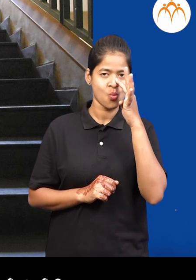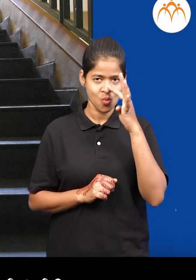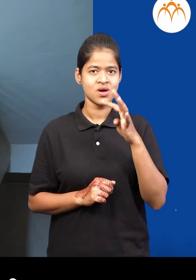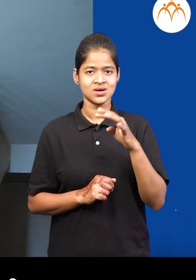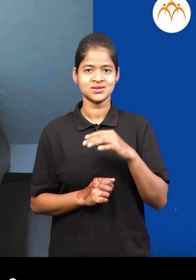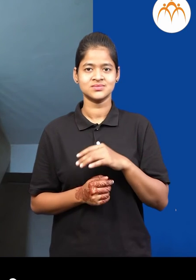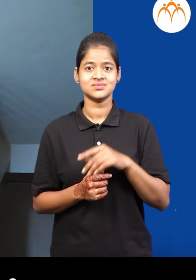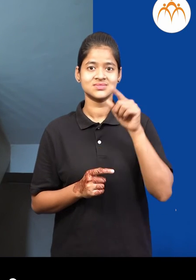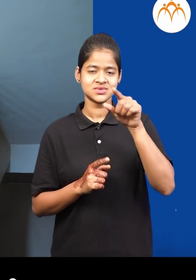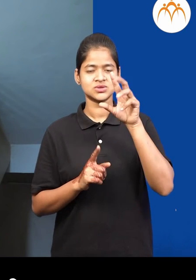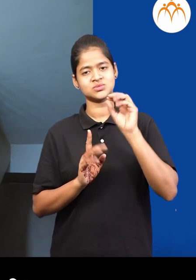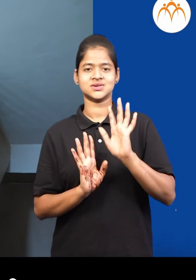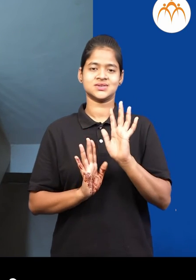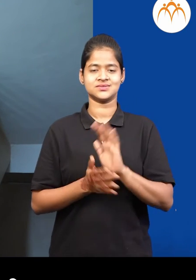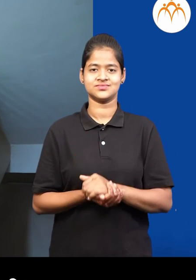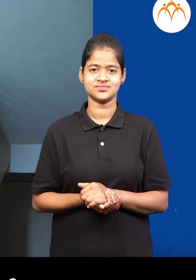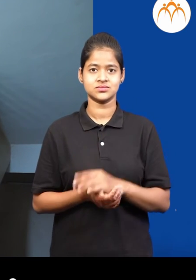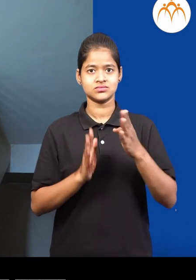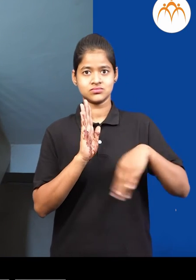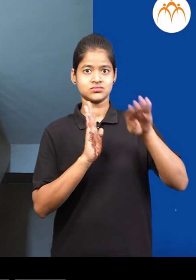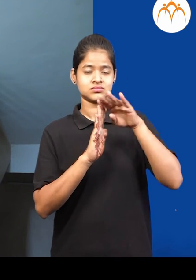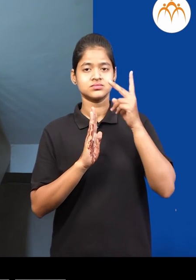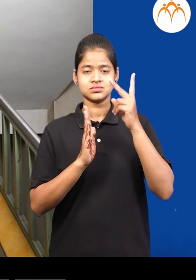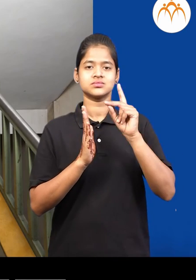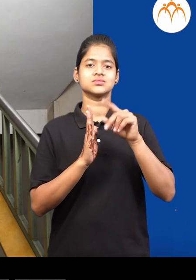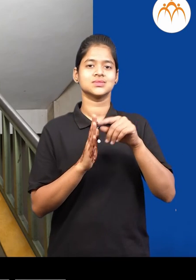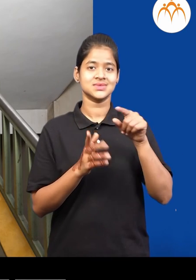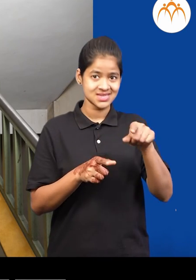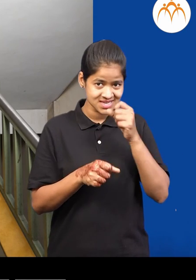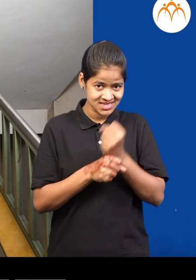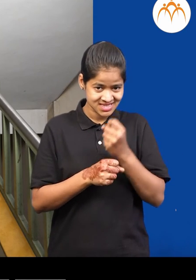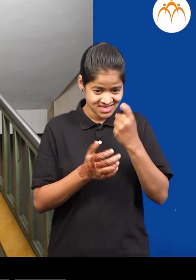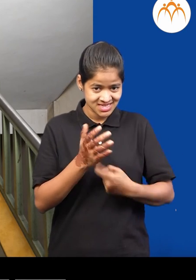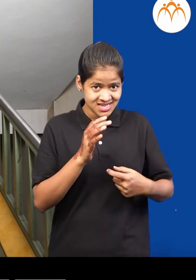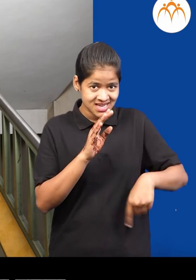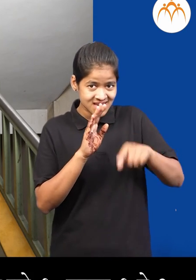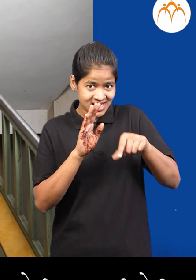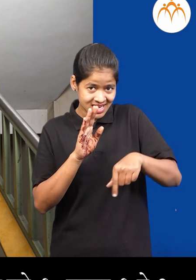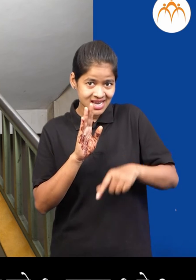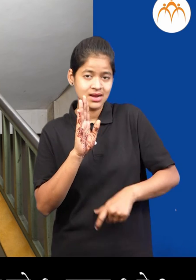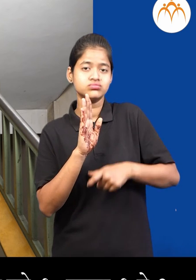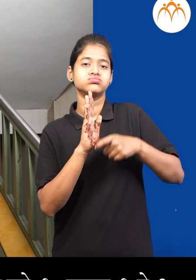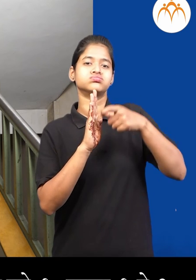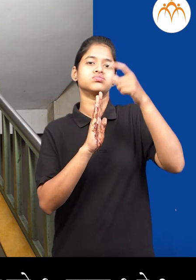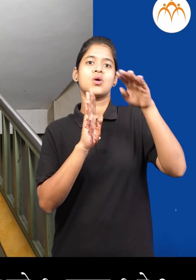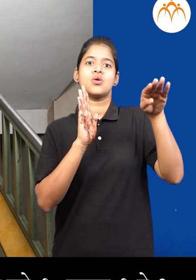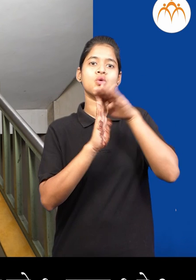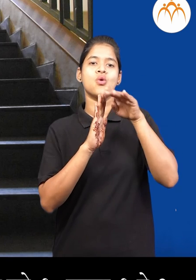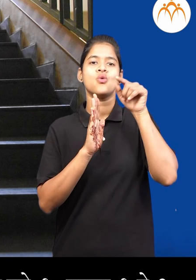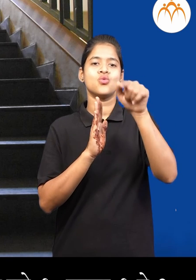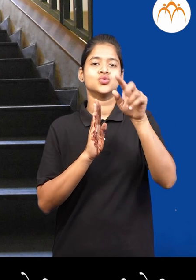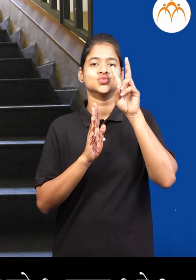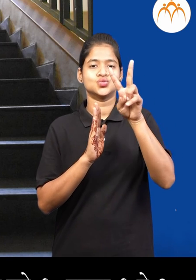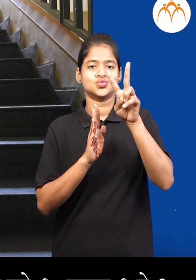एकोणिस आणि दूसरा मजला वरती वीस मनजेद पहिला मजला ते दूसरा मजला या मदिल पाईरान ना दिलेला